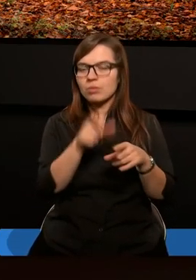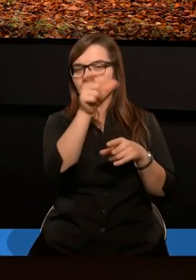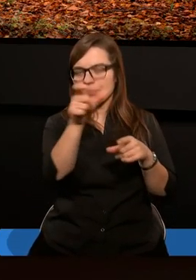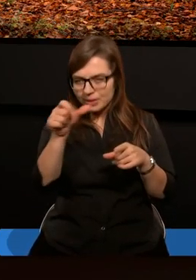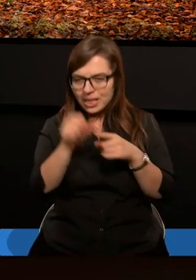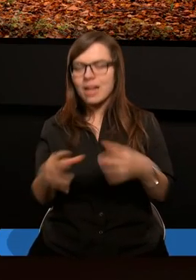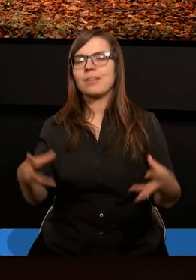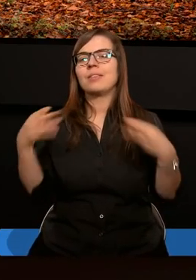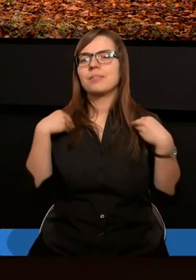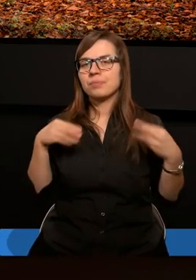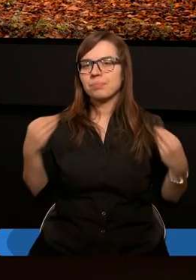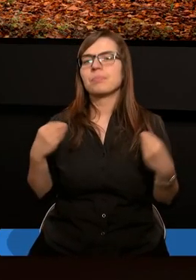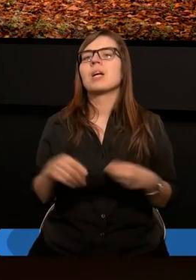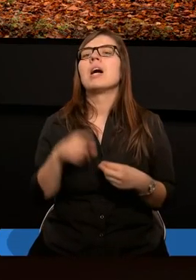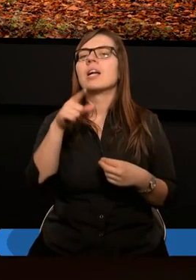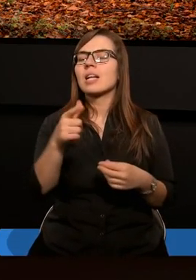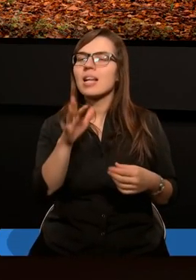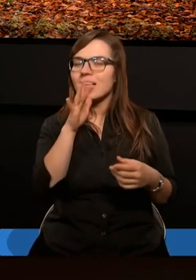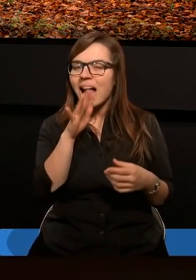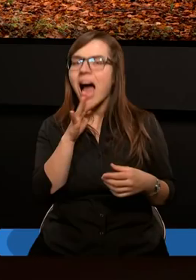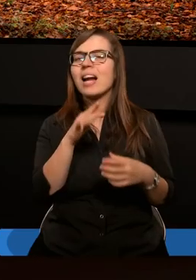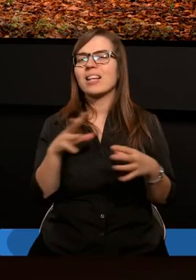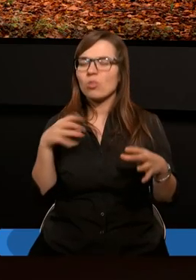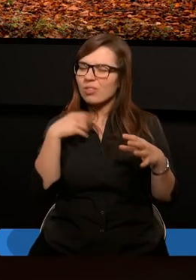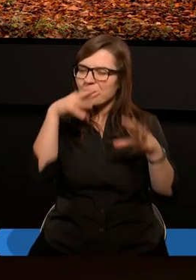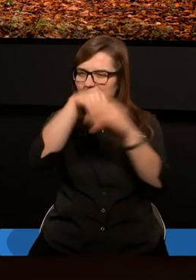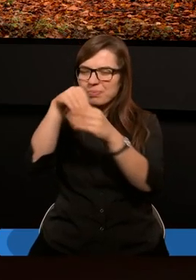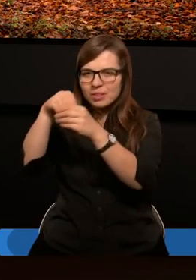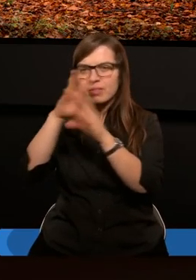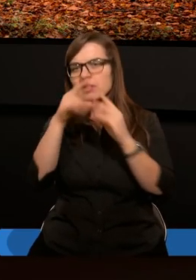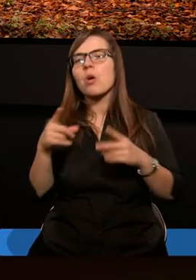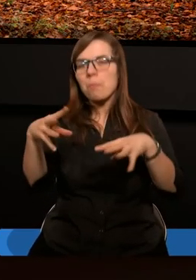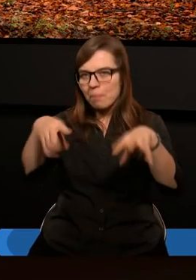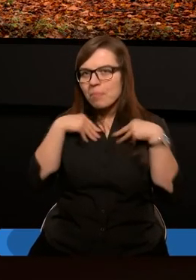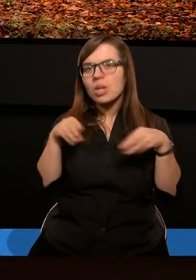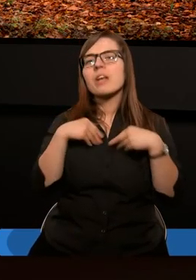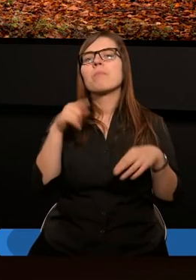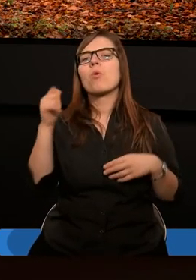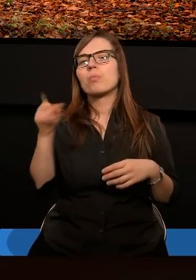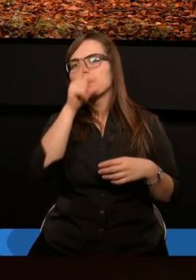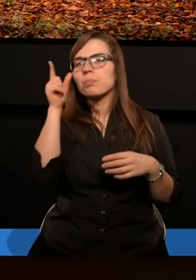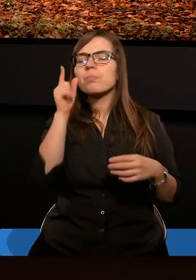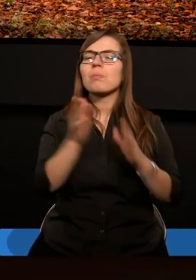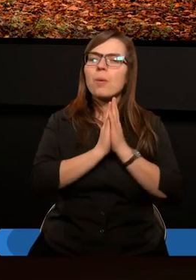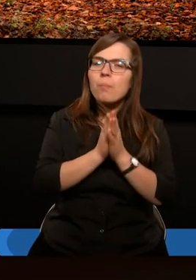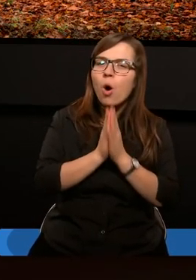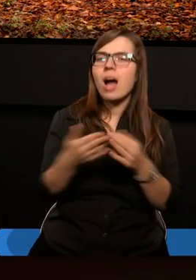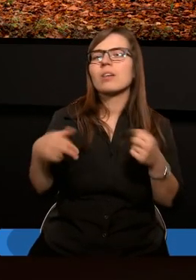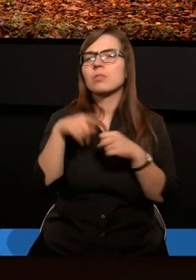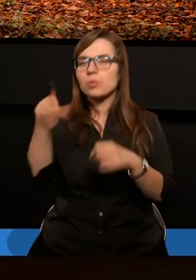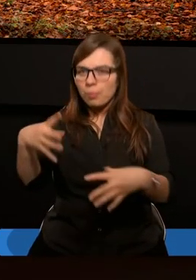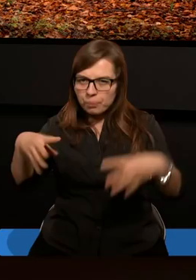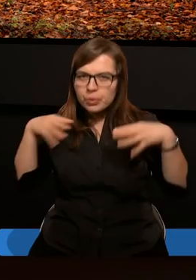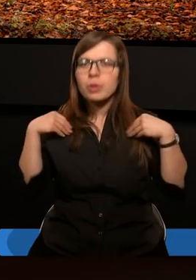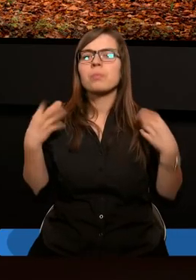gdy już również do Izraelitów etnicznych, ci, którzy go przyjmą, z tymi poganami, którzy